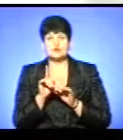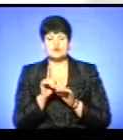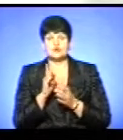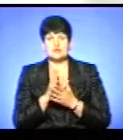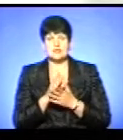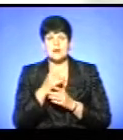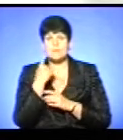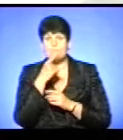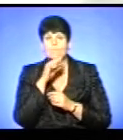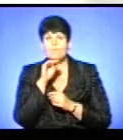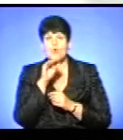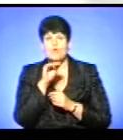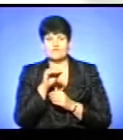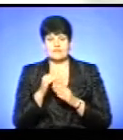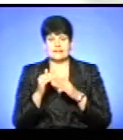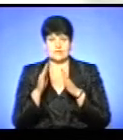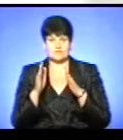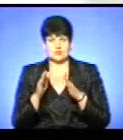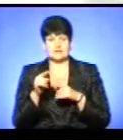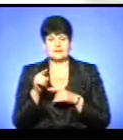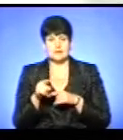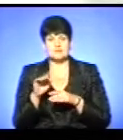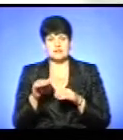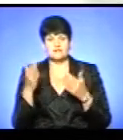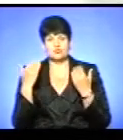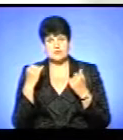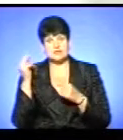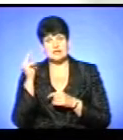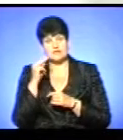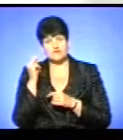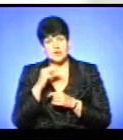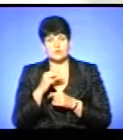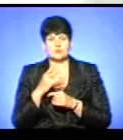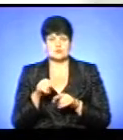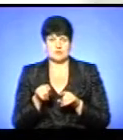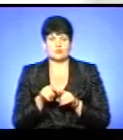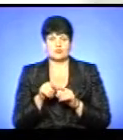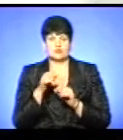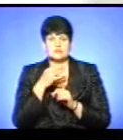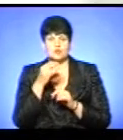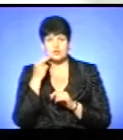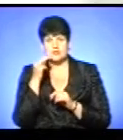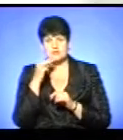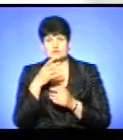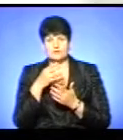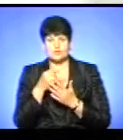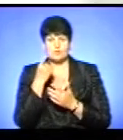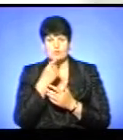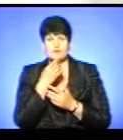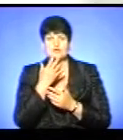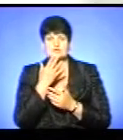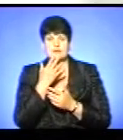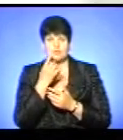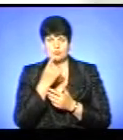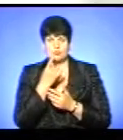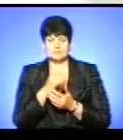мовні табори. Там діти не тільки відпочивають, а й, скажімо, навчаються, якщо так можна. Удосконалюють свої мовні навики з іноземних мов.